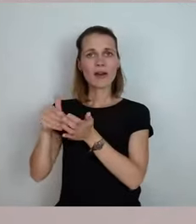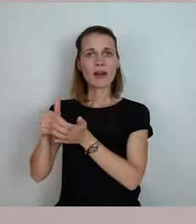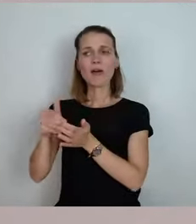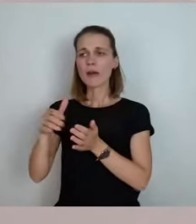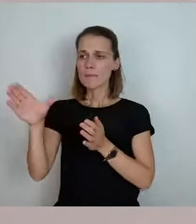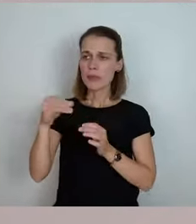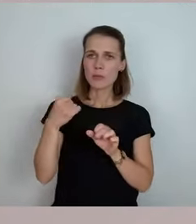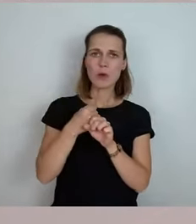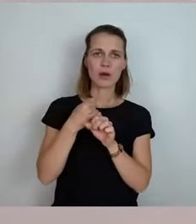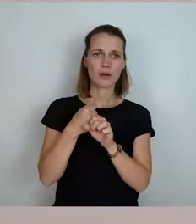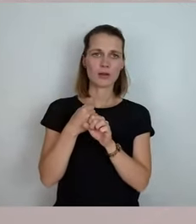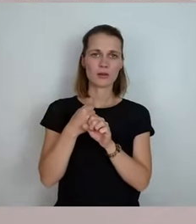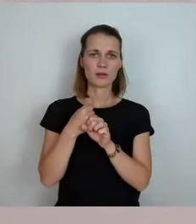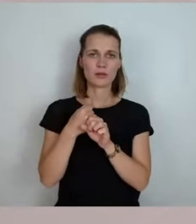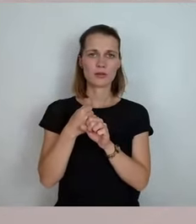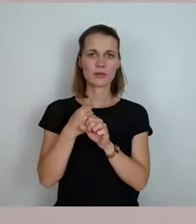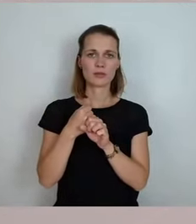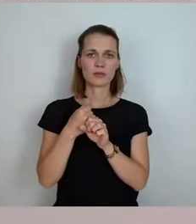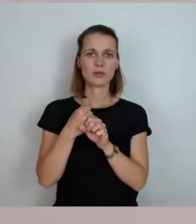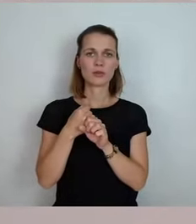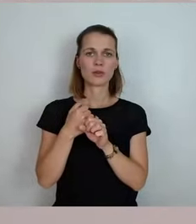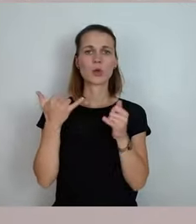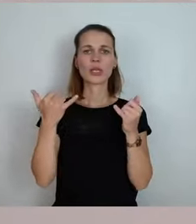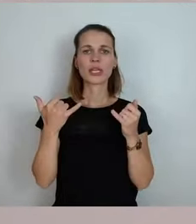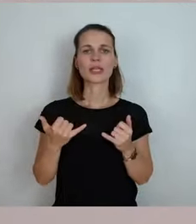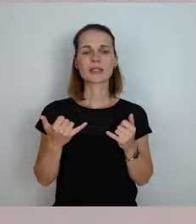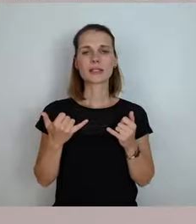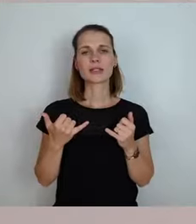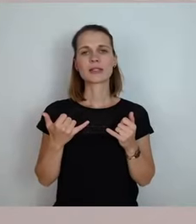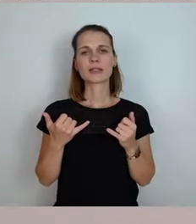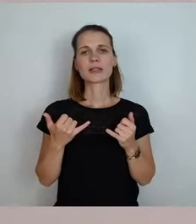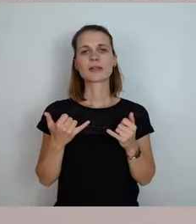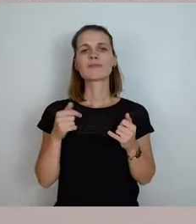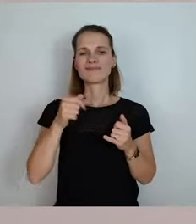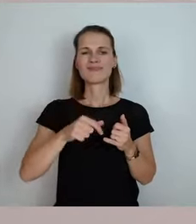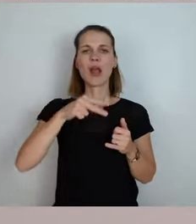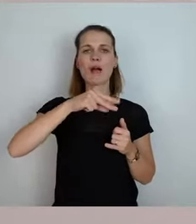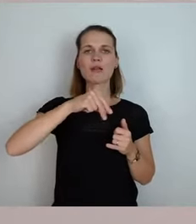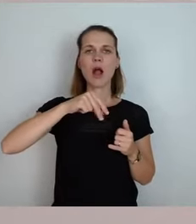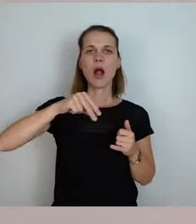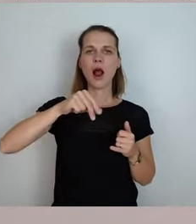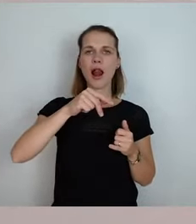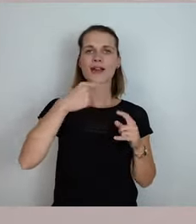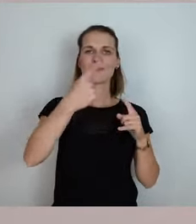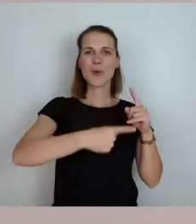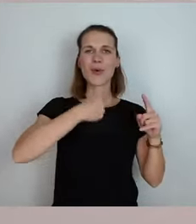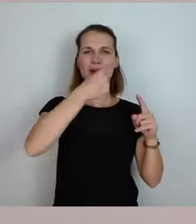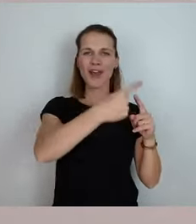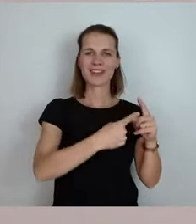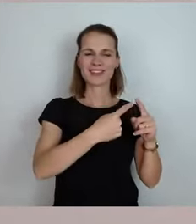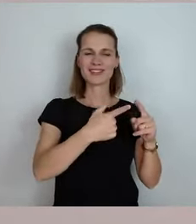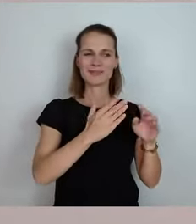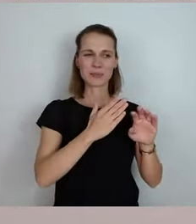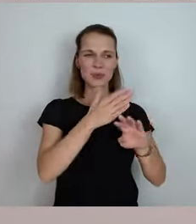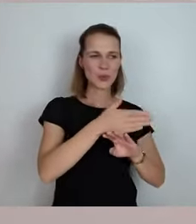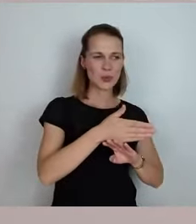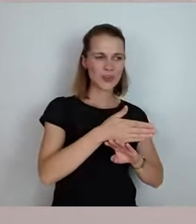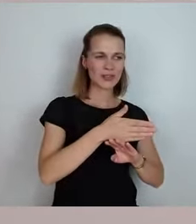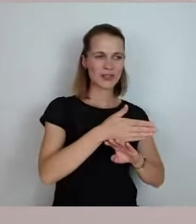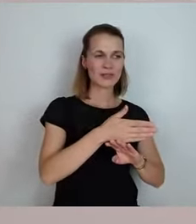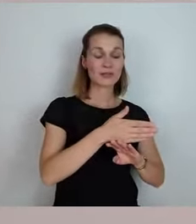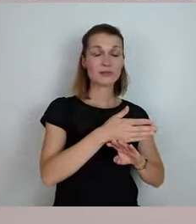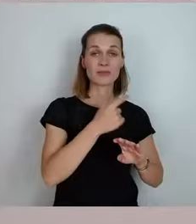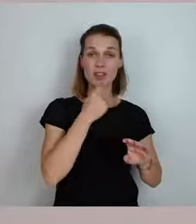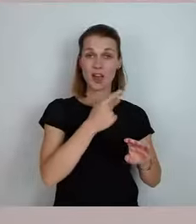wir jetzt hier in der Kalkmühle waren, würde ich auch sagen, wenn dieses